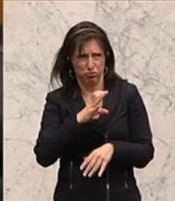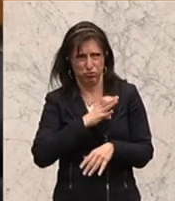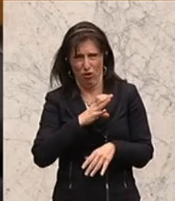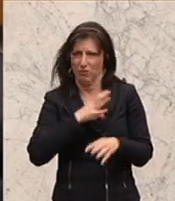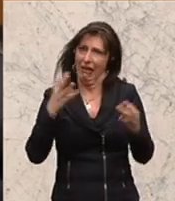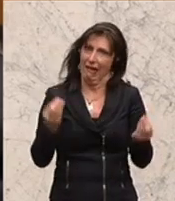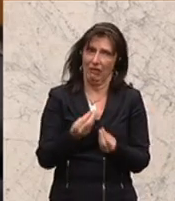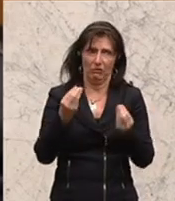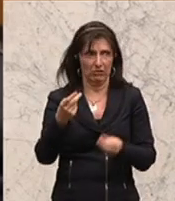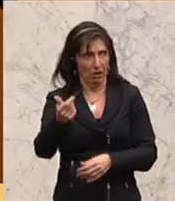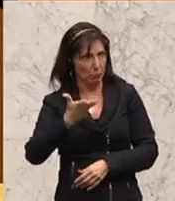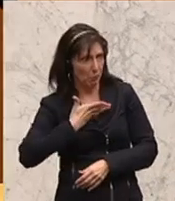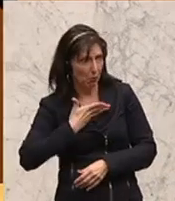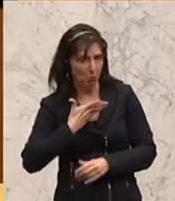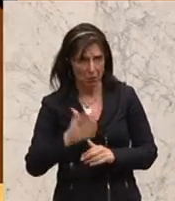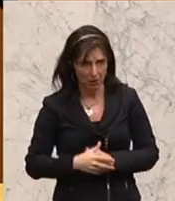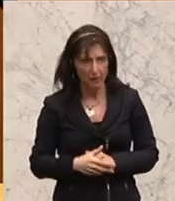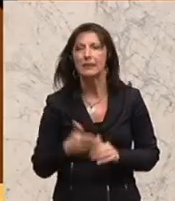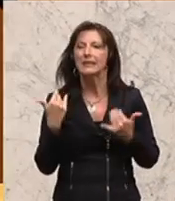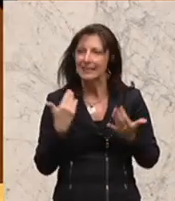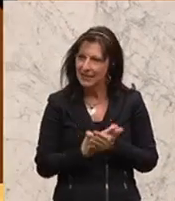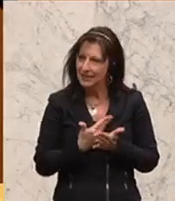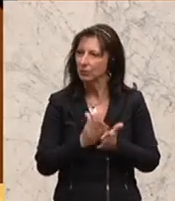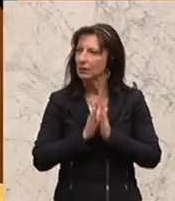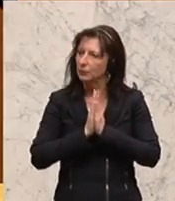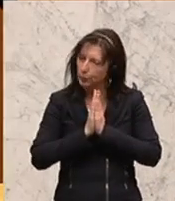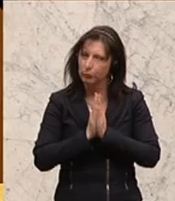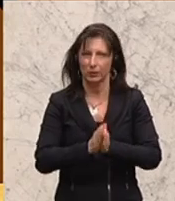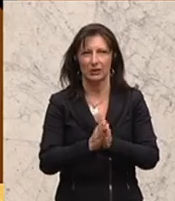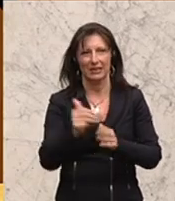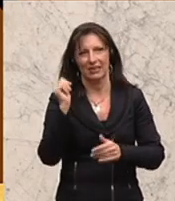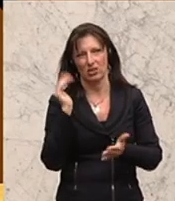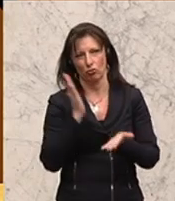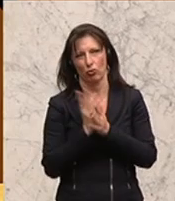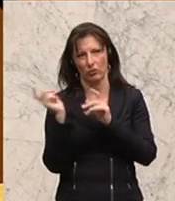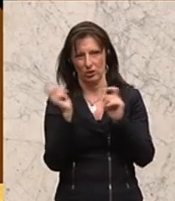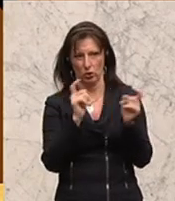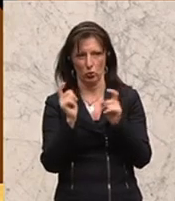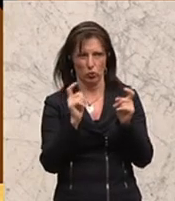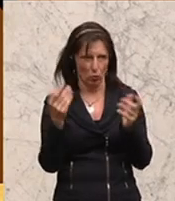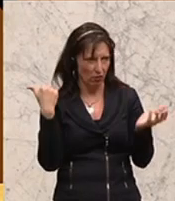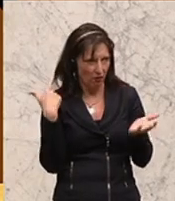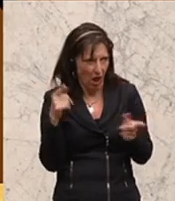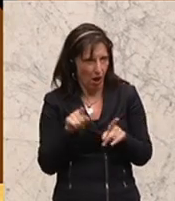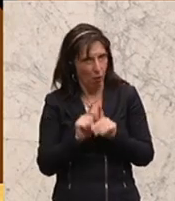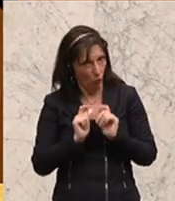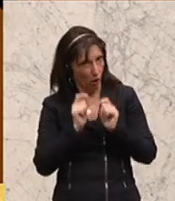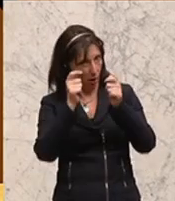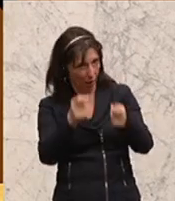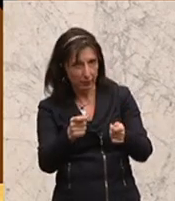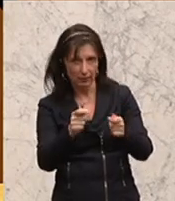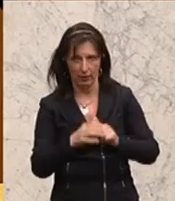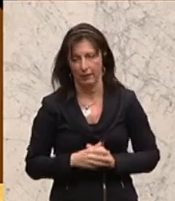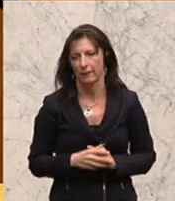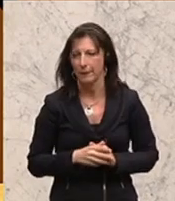anzubieten haben. Und deswegen bitte ich Sie noch einmal, wir haben auch gestern darüber diskutiert, wir haben einen entsprechenden Antrag eingebracht,